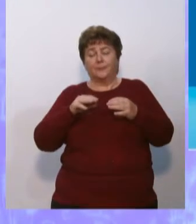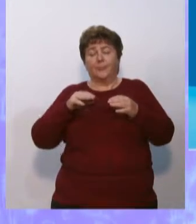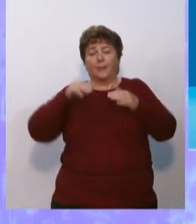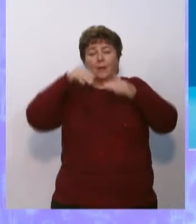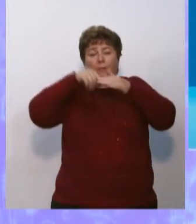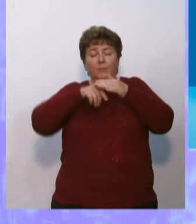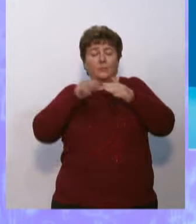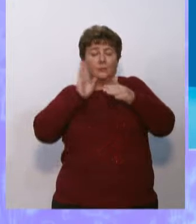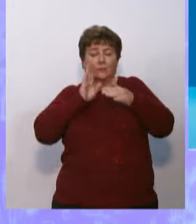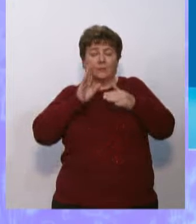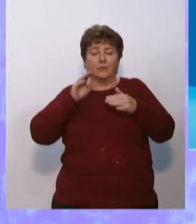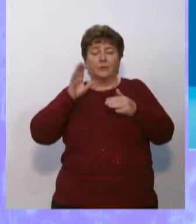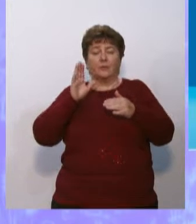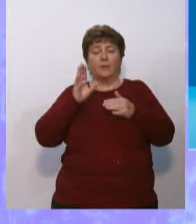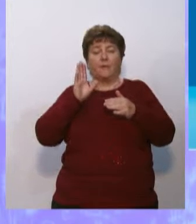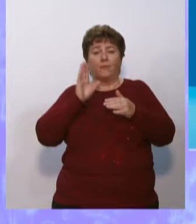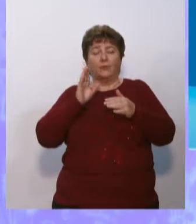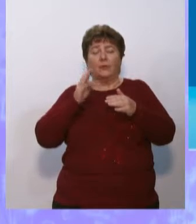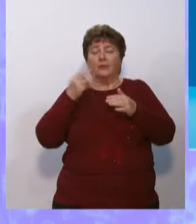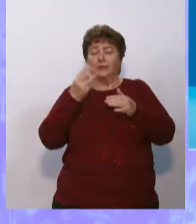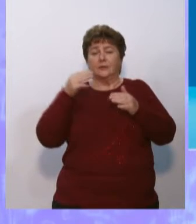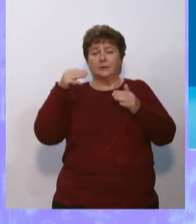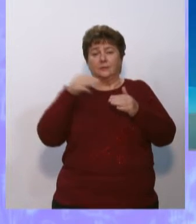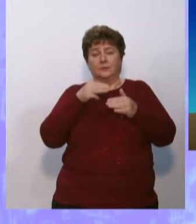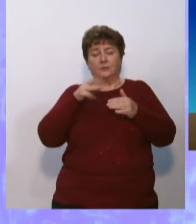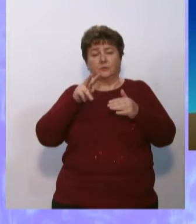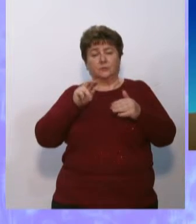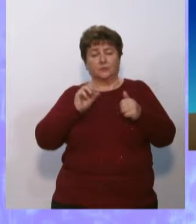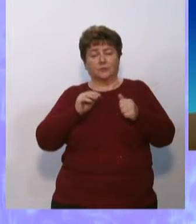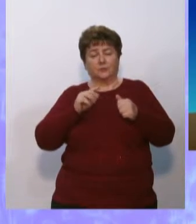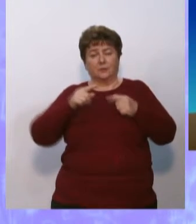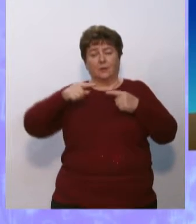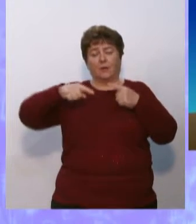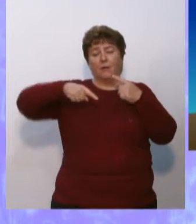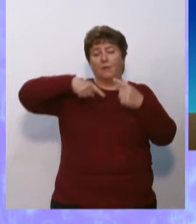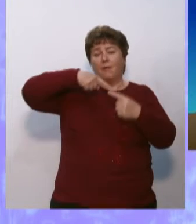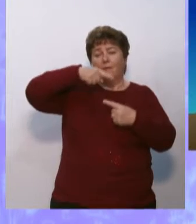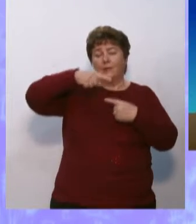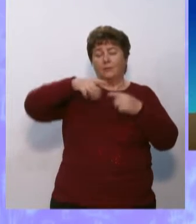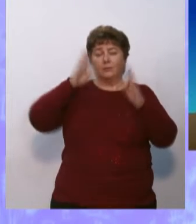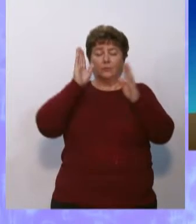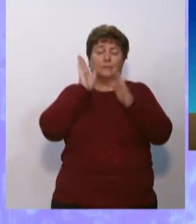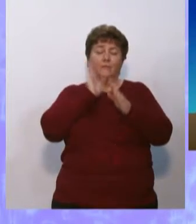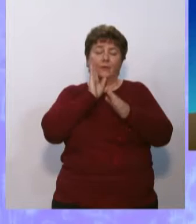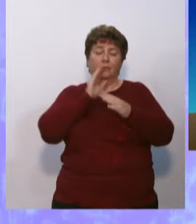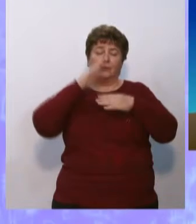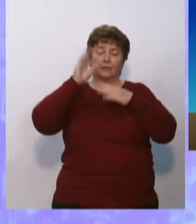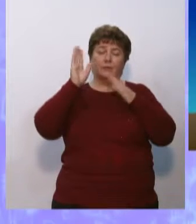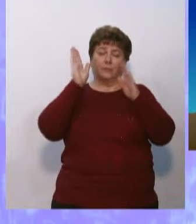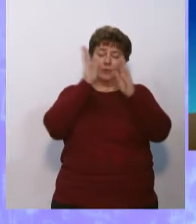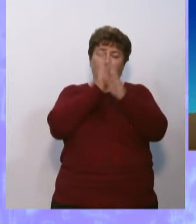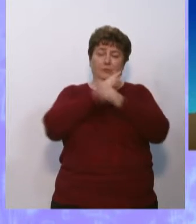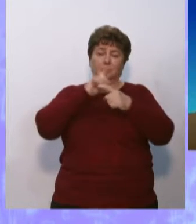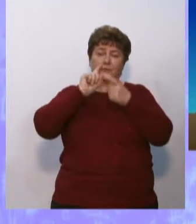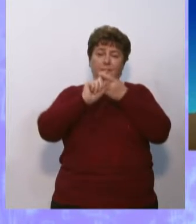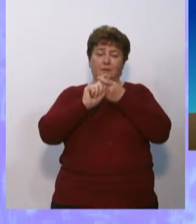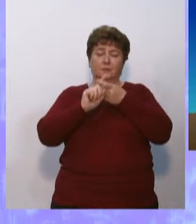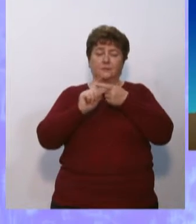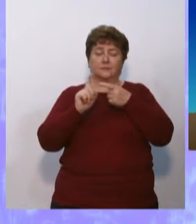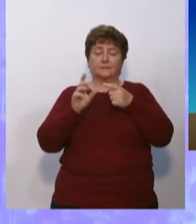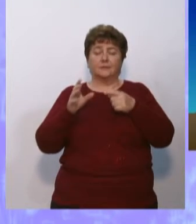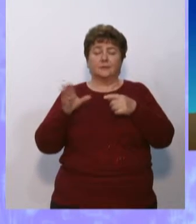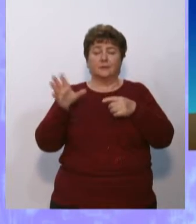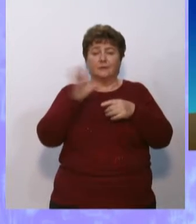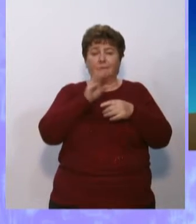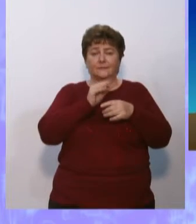– тысячи лет. Круговорот воды в природе связывает воедино все